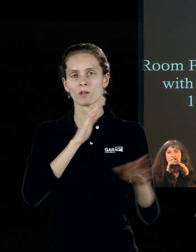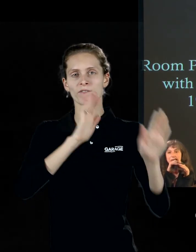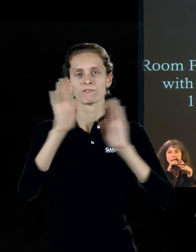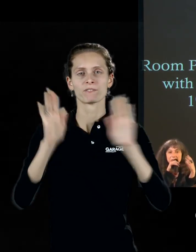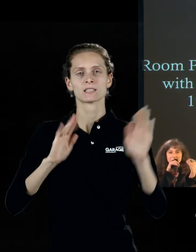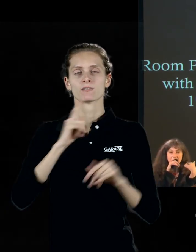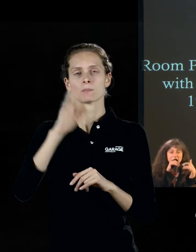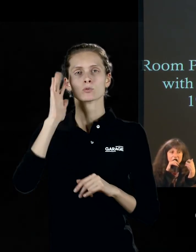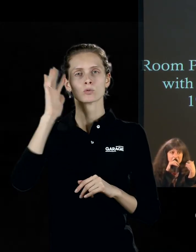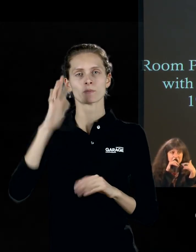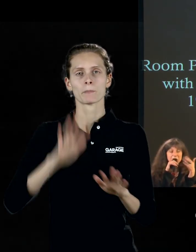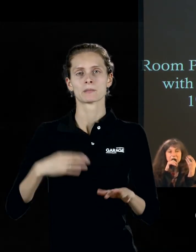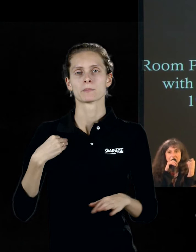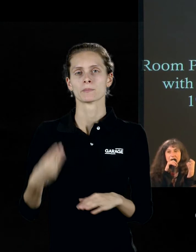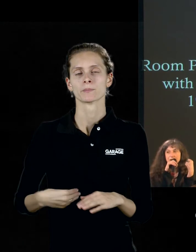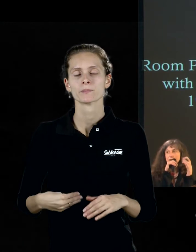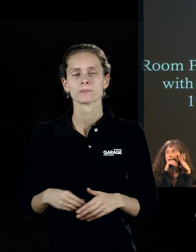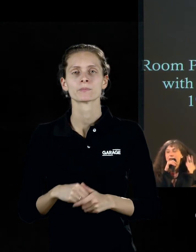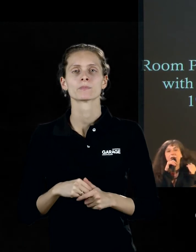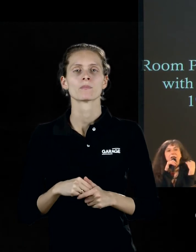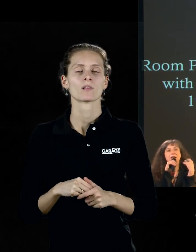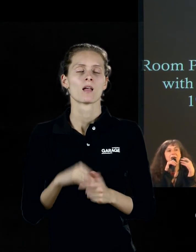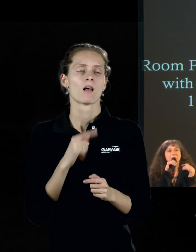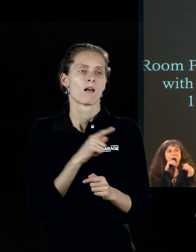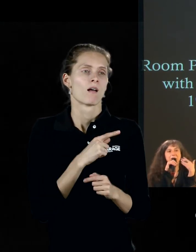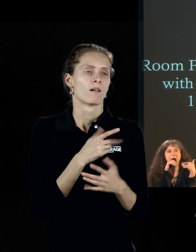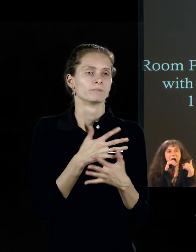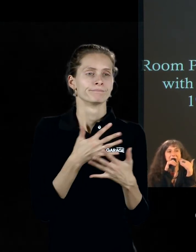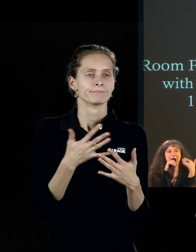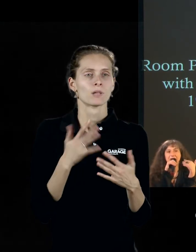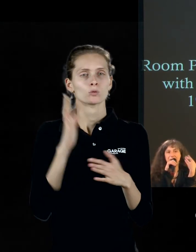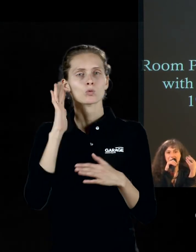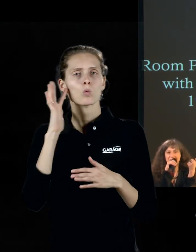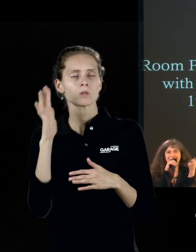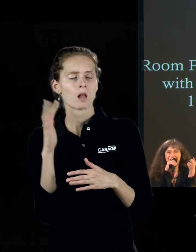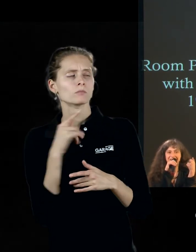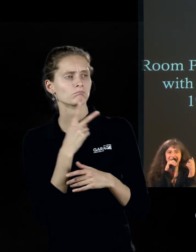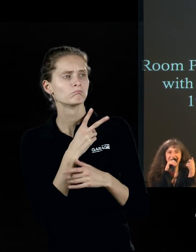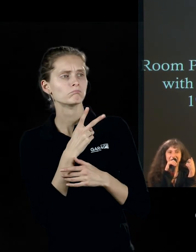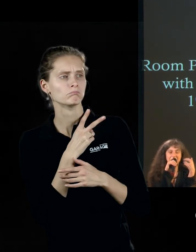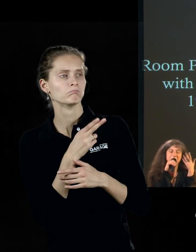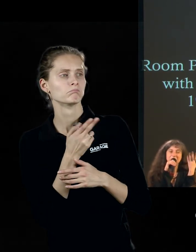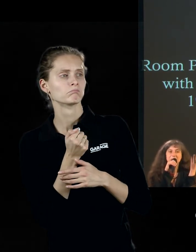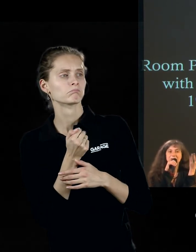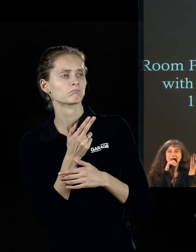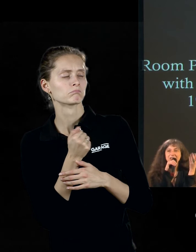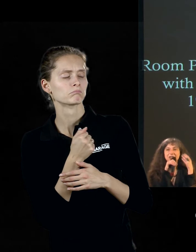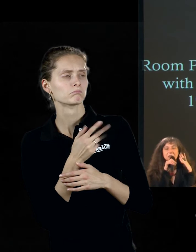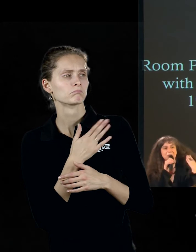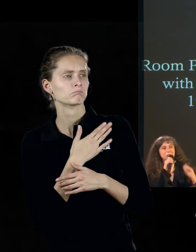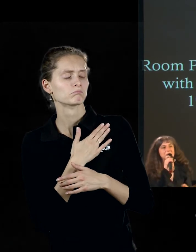Работа, которая как бы среди других работ Клея. Сюрреалисты признали его за своего